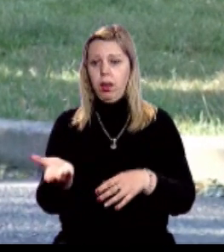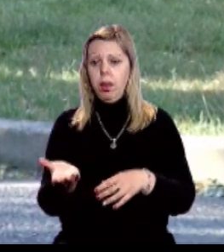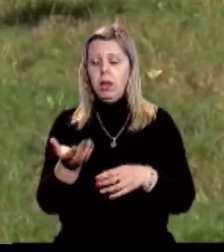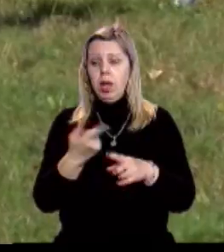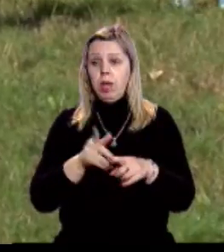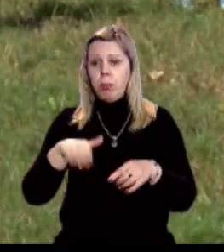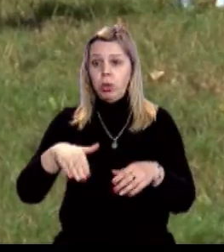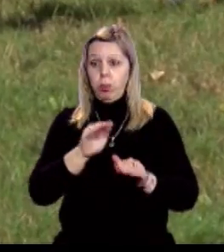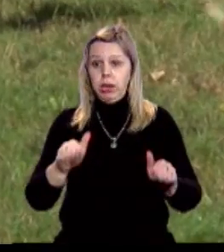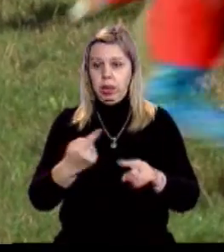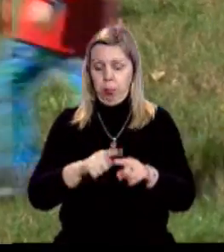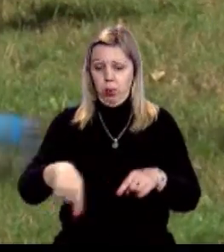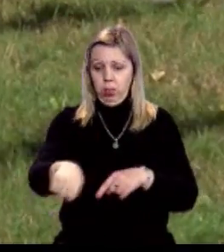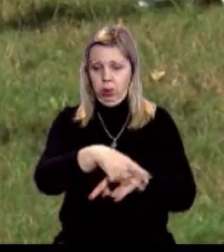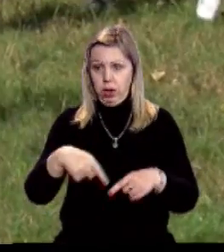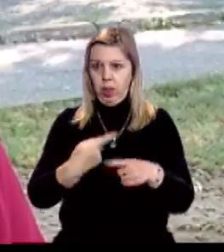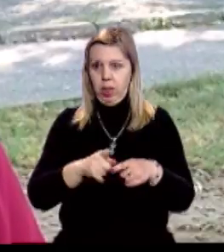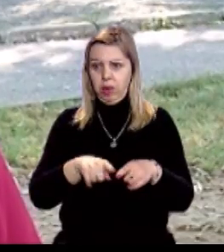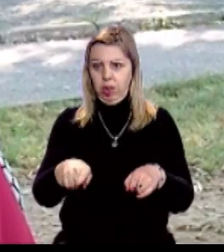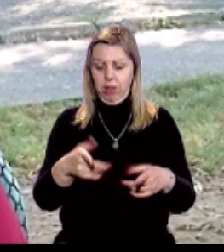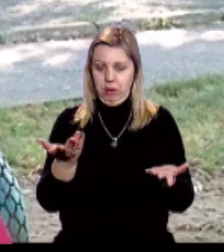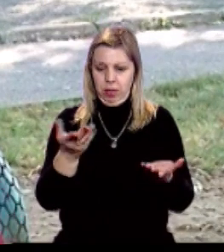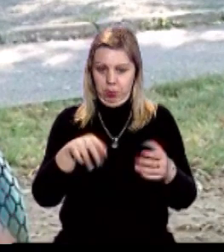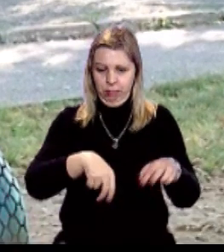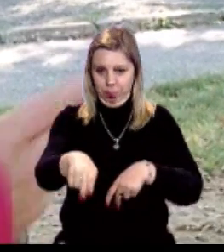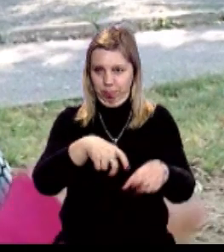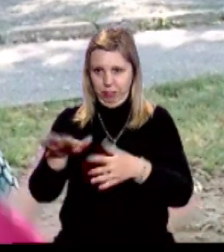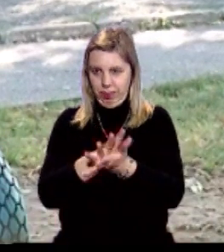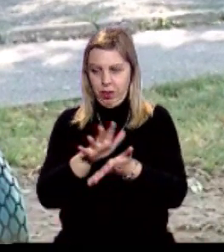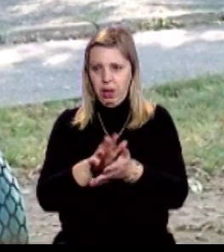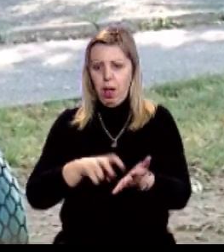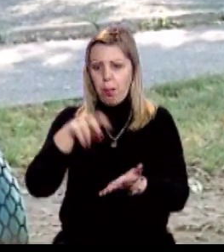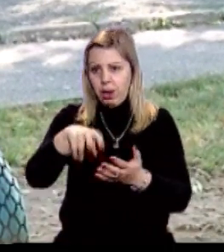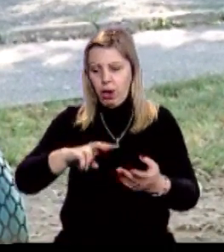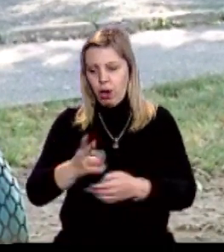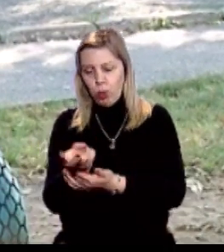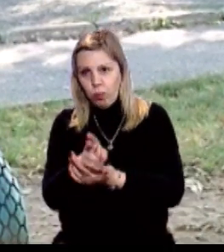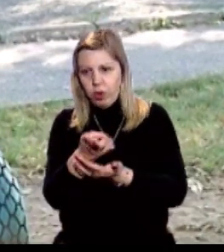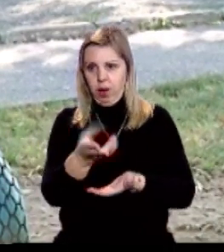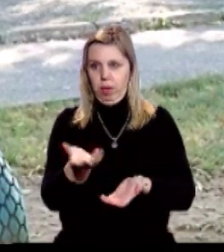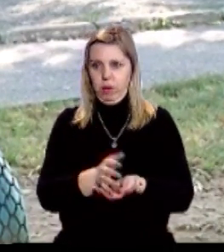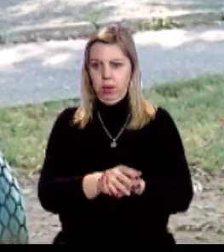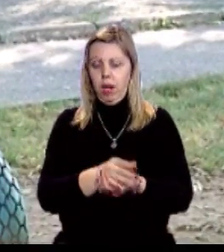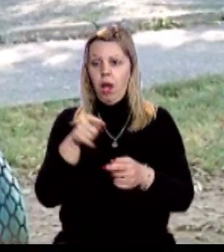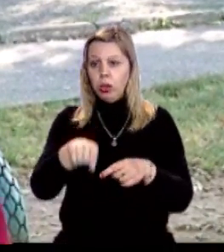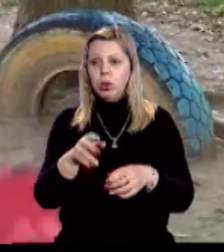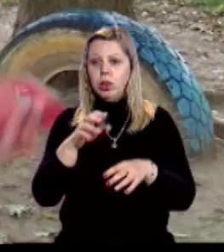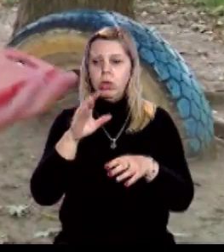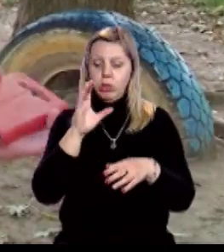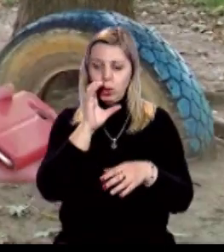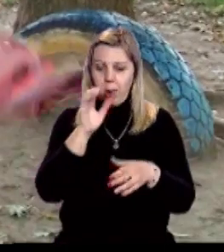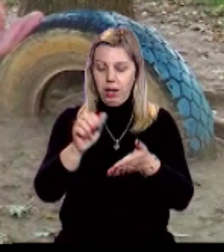потім діти по цим же продуктам життєдіяльності гуляють, вони тут пригоють, куверкаються, тут собак